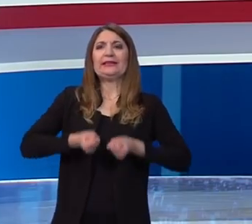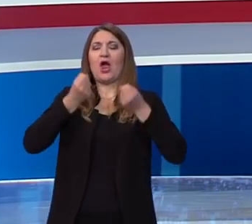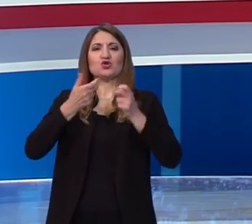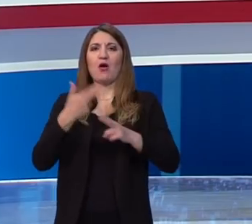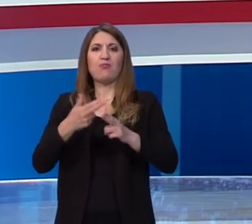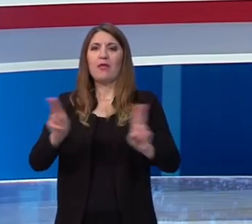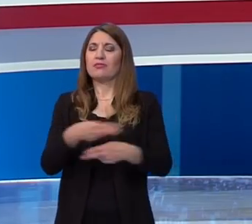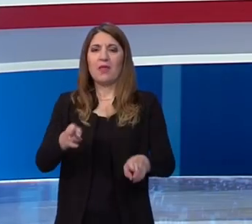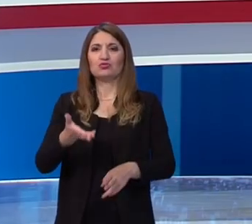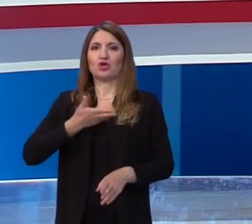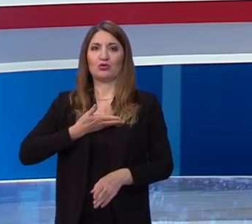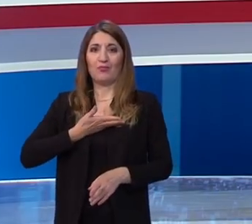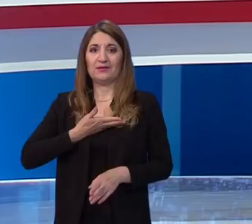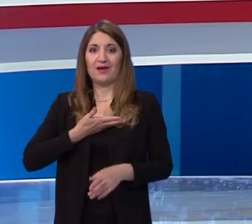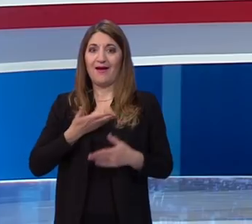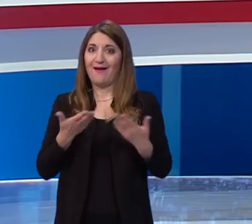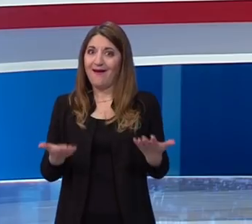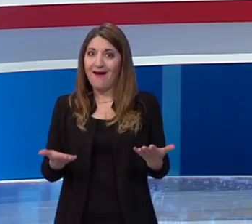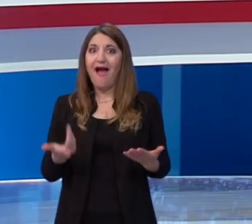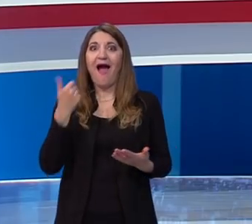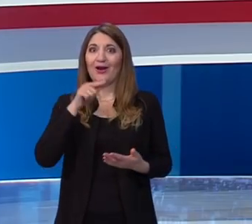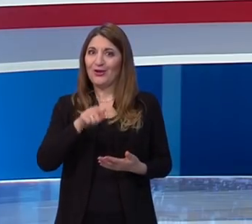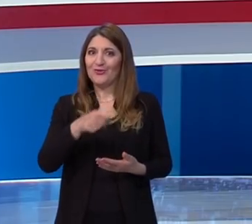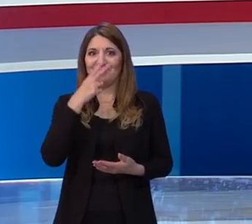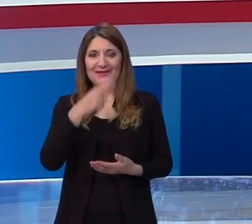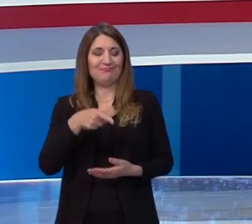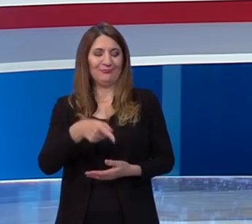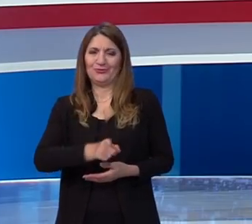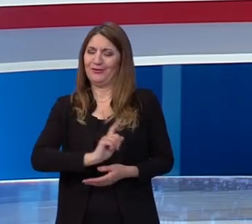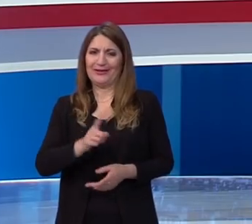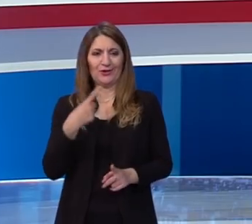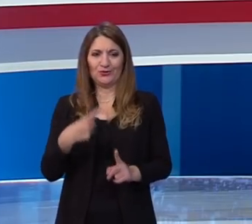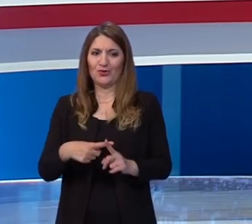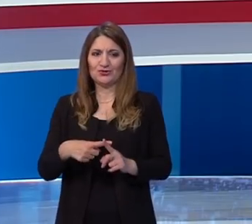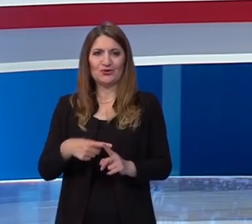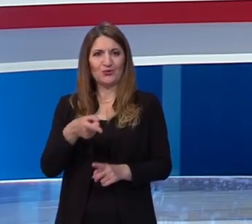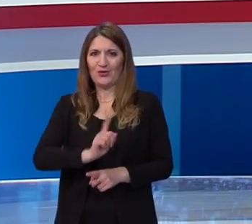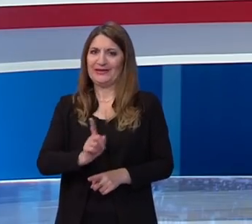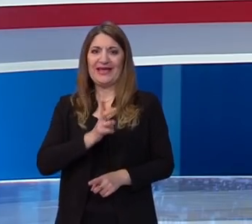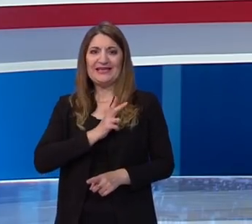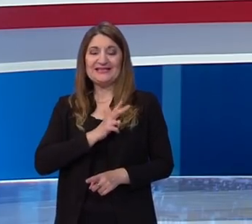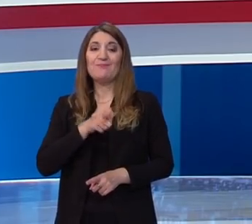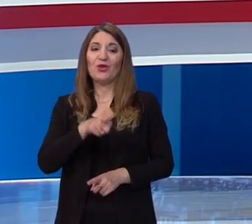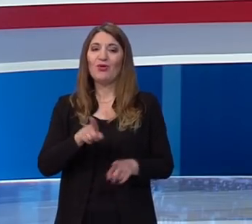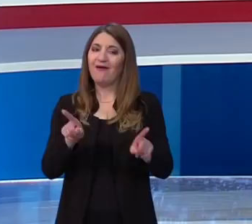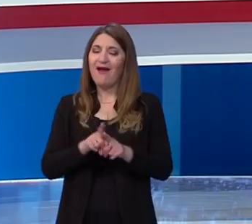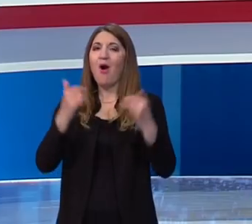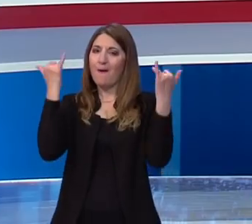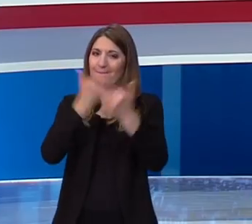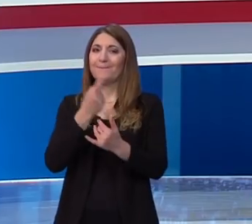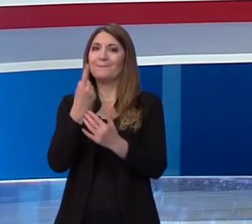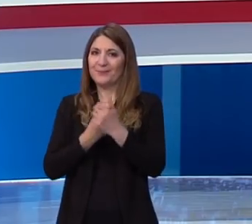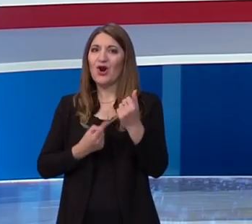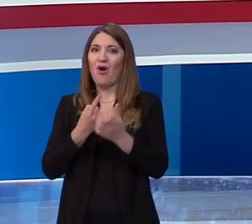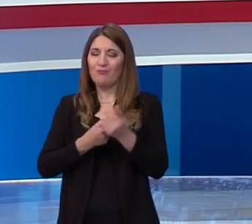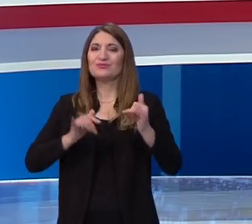stvoriti težu kliničku sliku, što se više puta ispostavilo da nije istina. Po meni to je jedan propust koji na